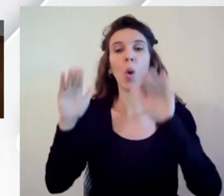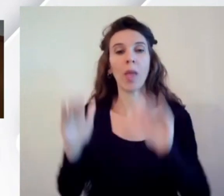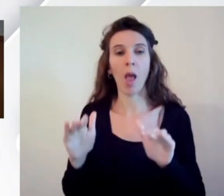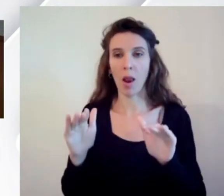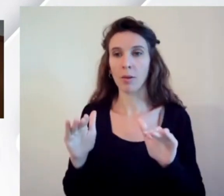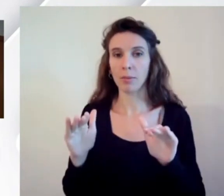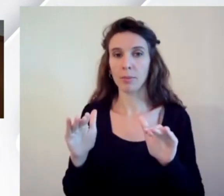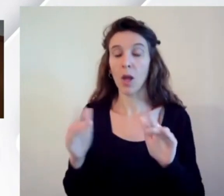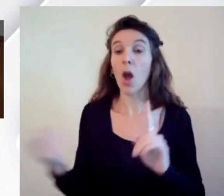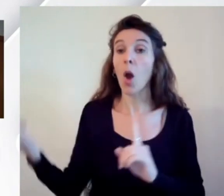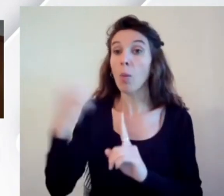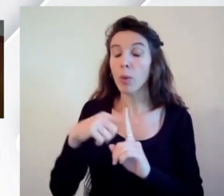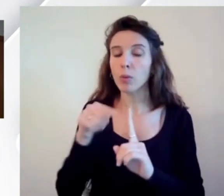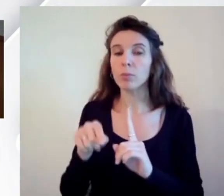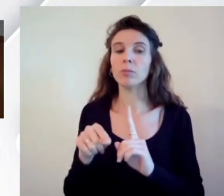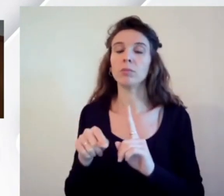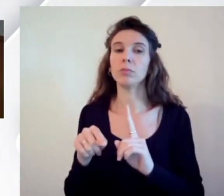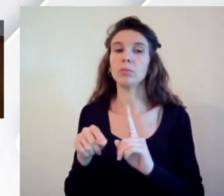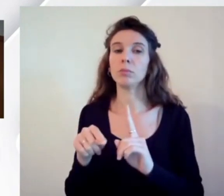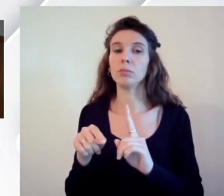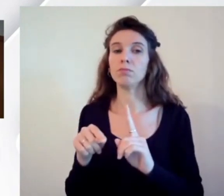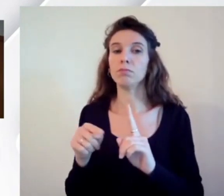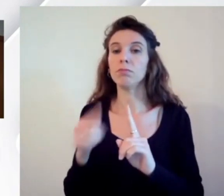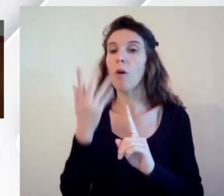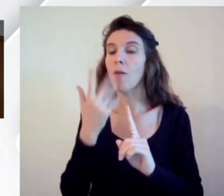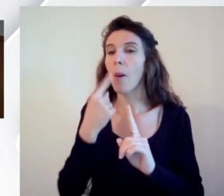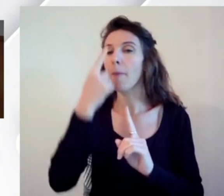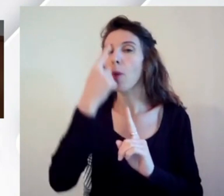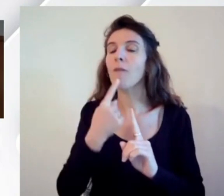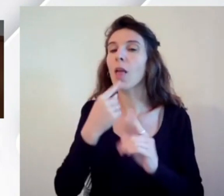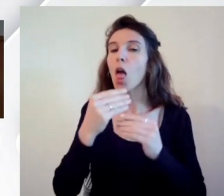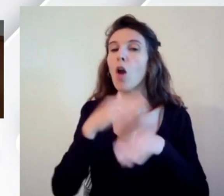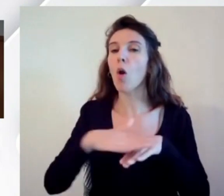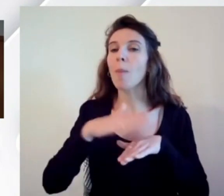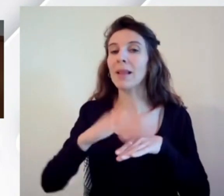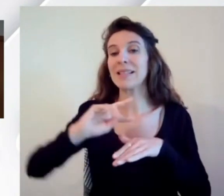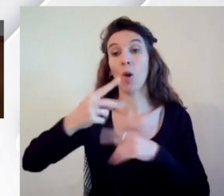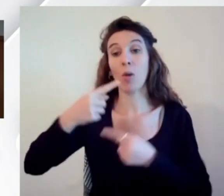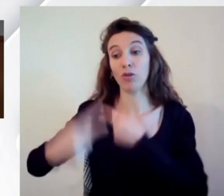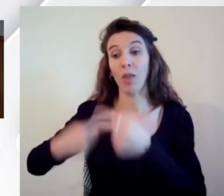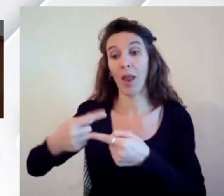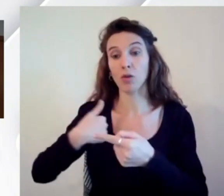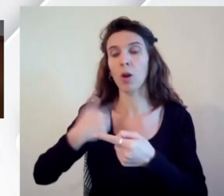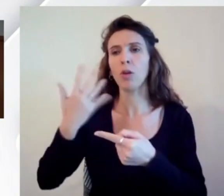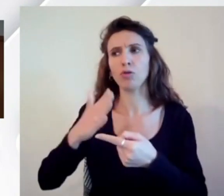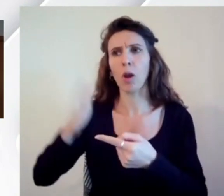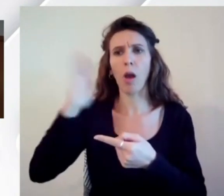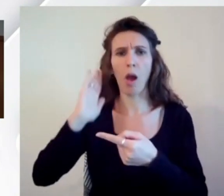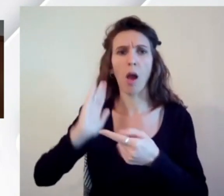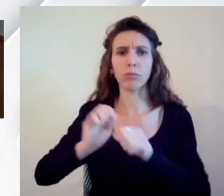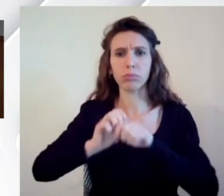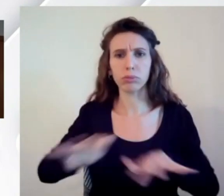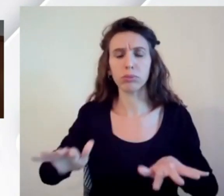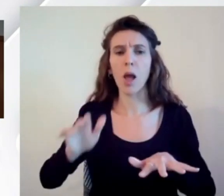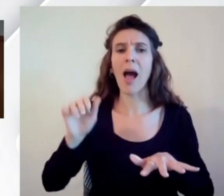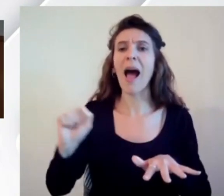fare seguito ai profili di competenza di seconda generazione che già erano usciti volerà ASP